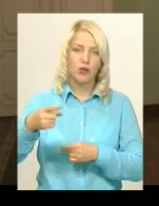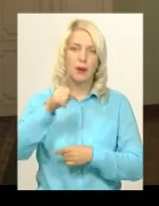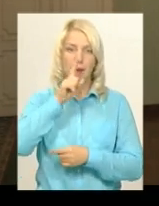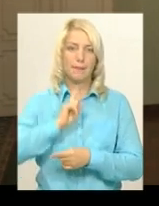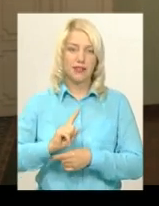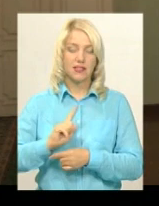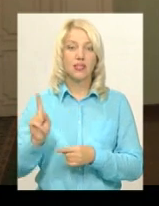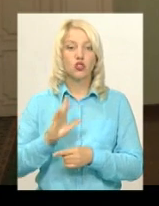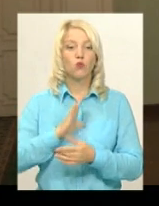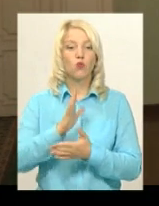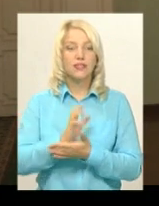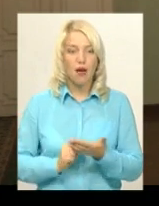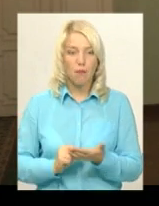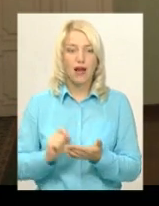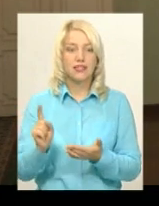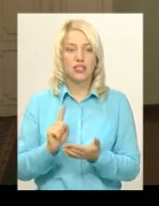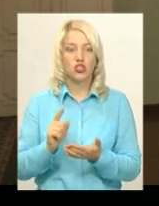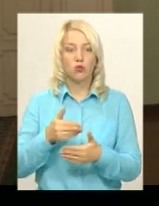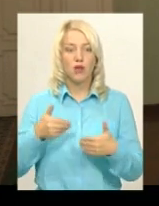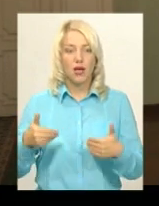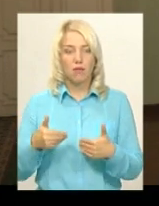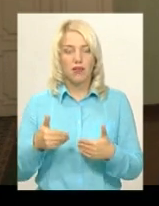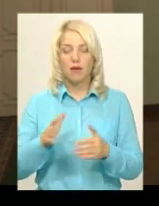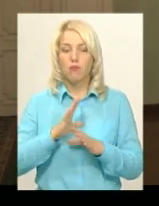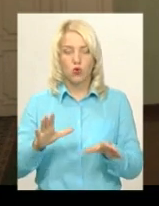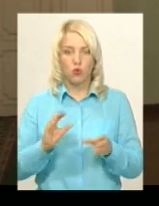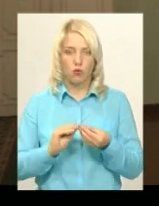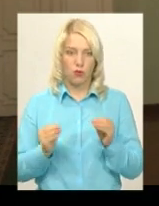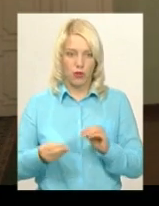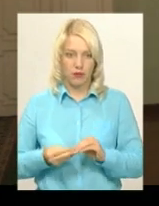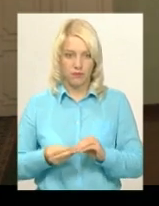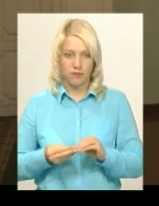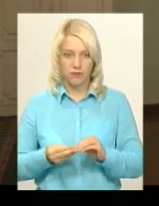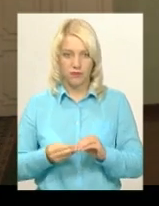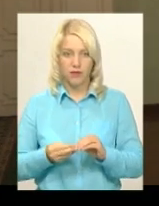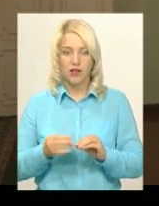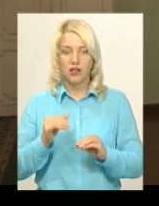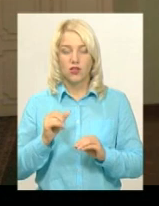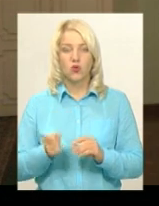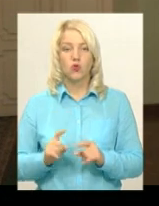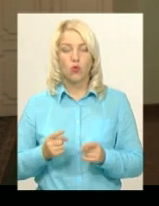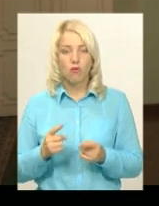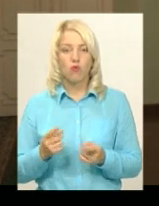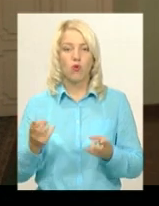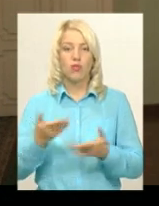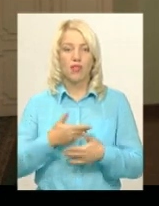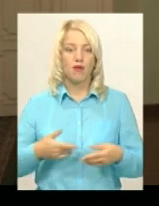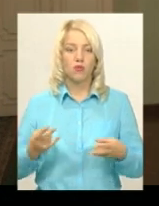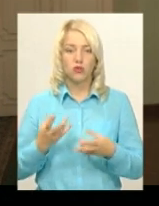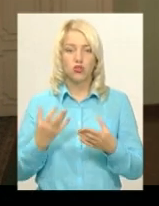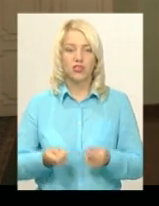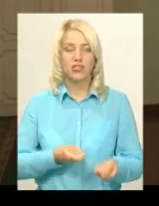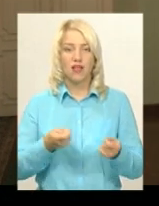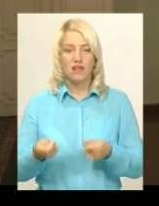запас і в нас ніяких проблем не виникало. Тому в нас має ще завести